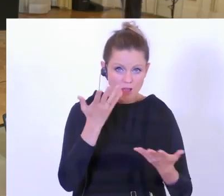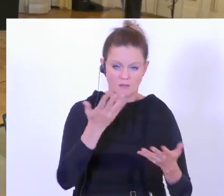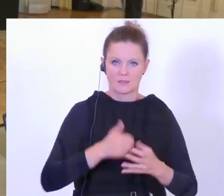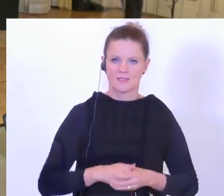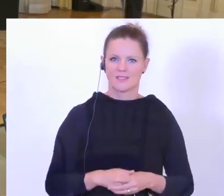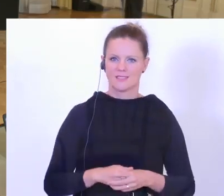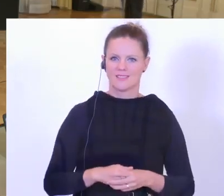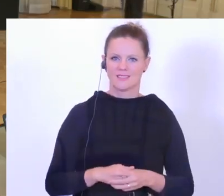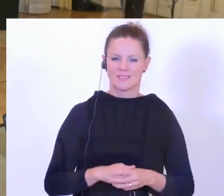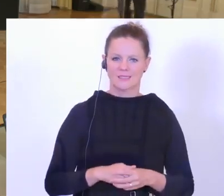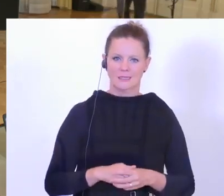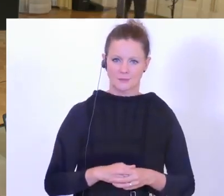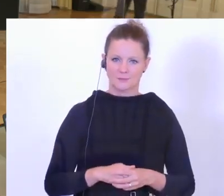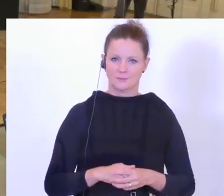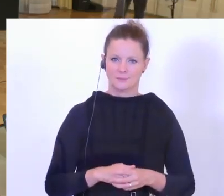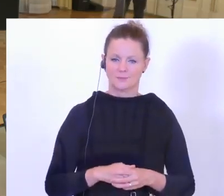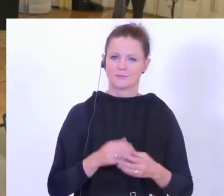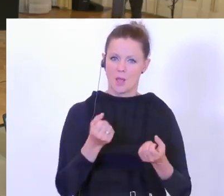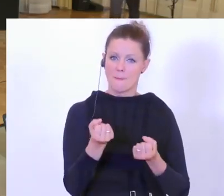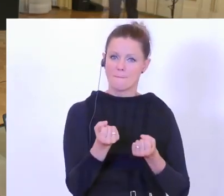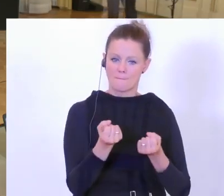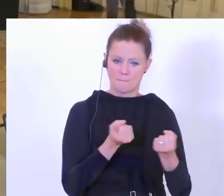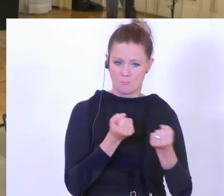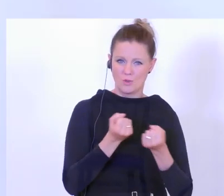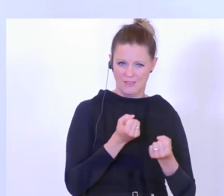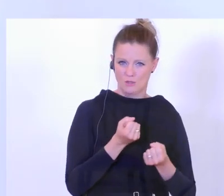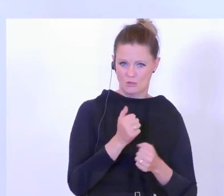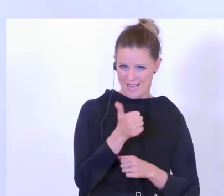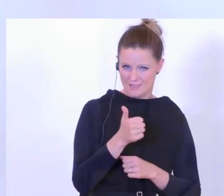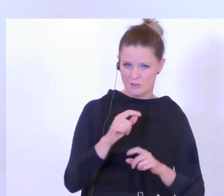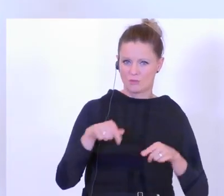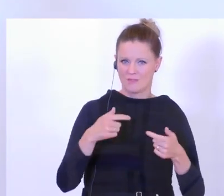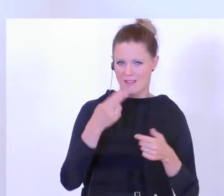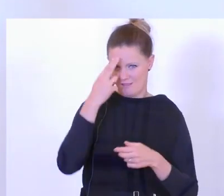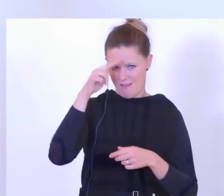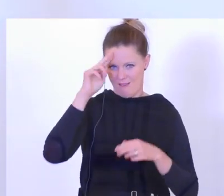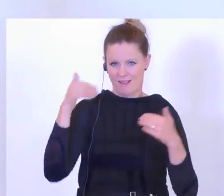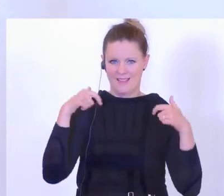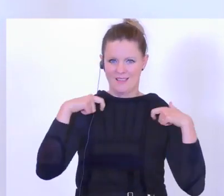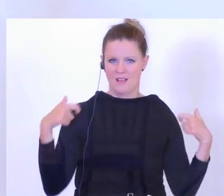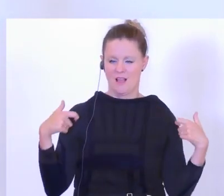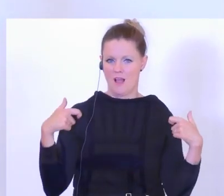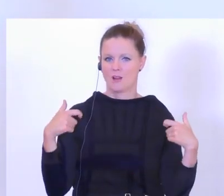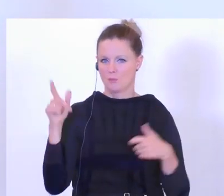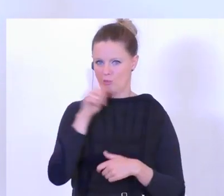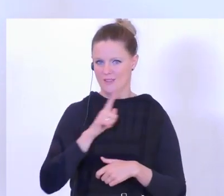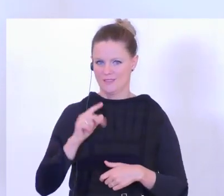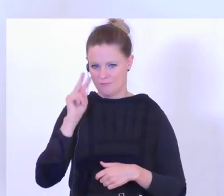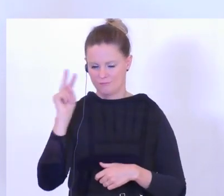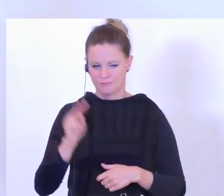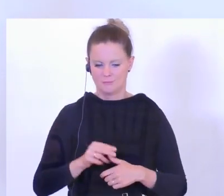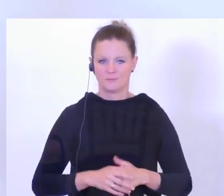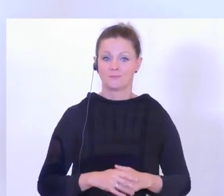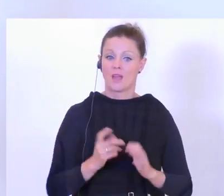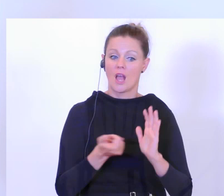Dann fange ich mit der politischen Einschätzung an und Herr General, bitte dann die polizeiliche. Die Herausforderung, das war das, was ich zu Beginn noch gesagt habe,